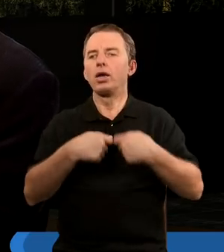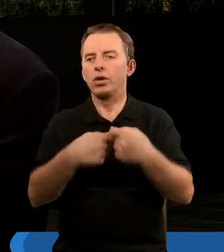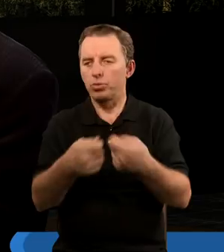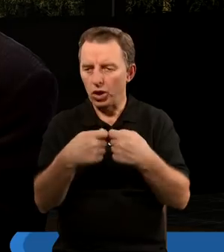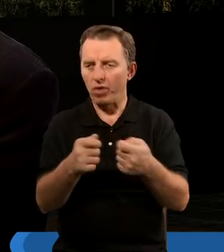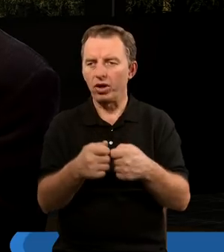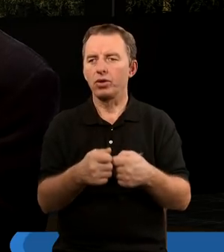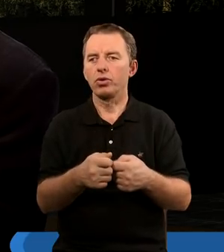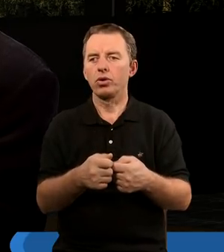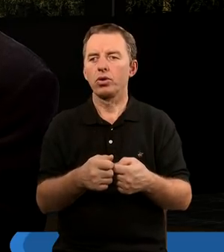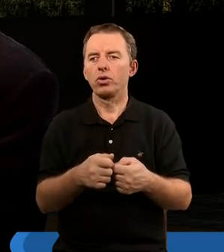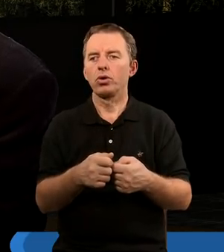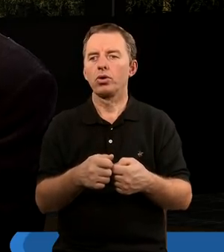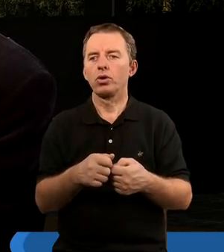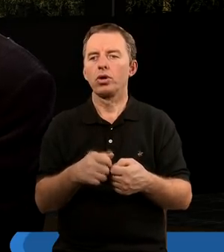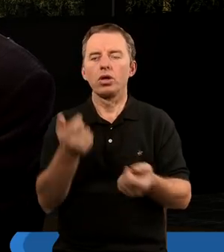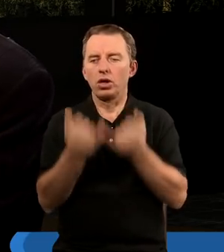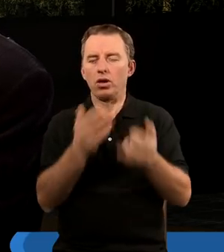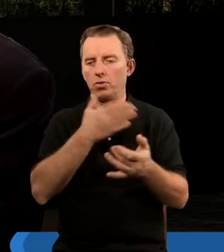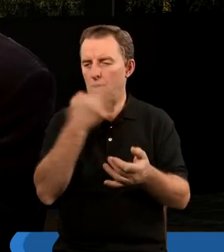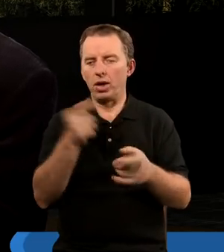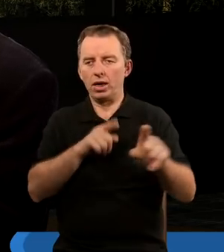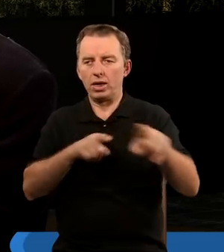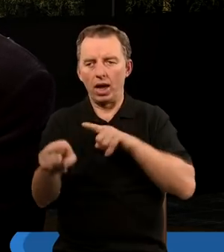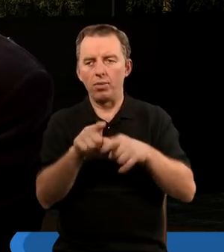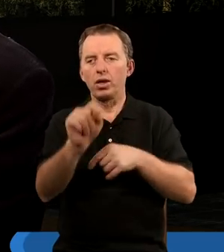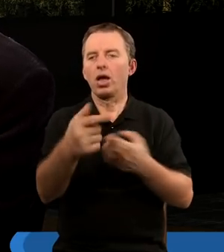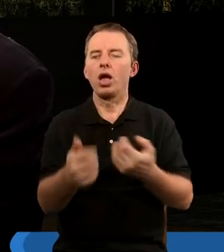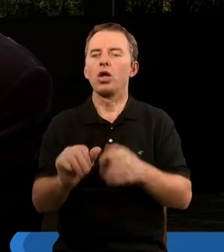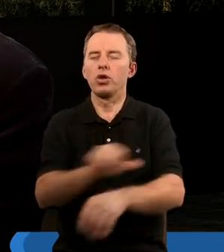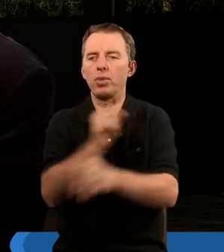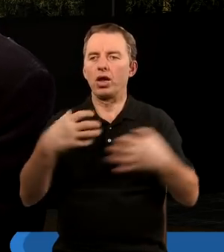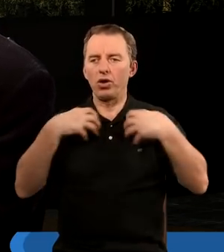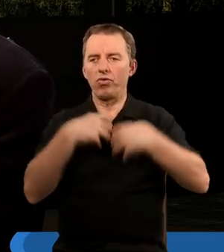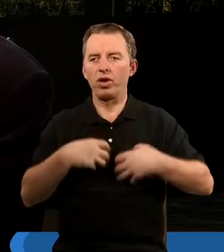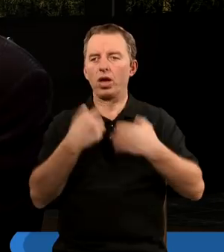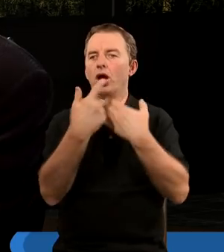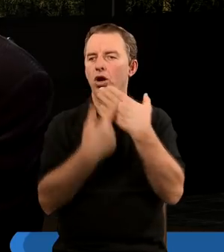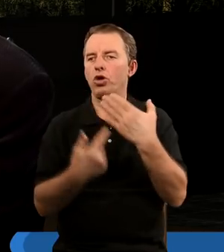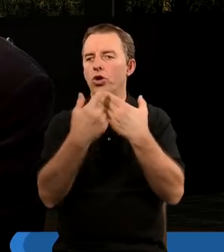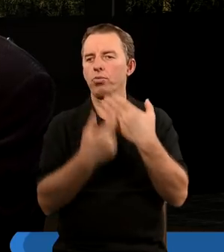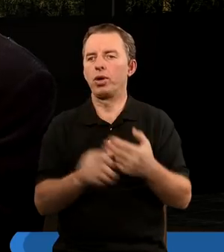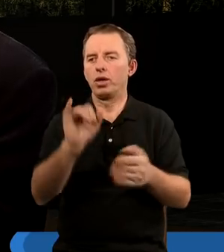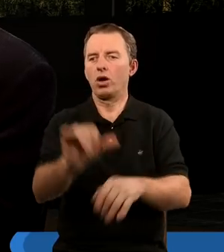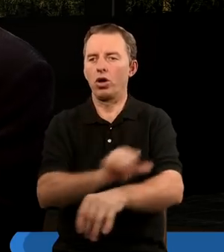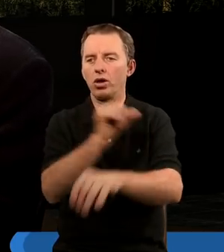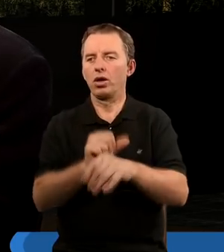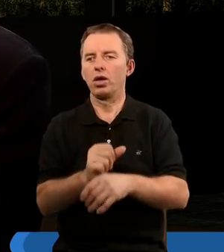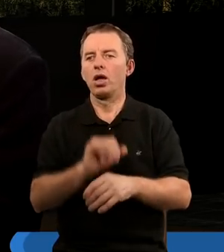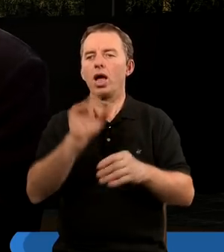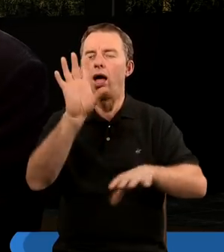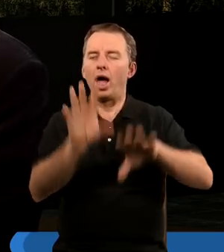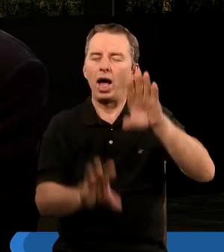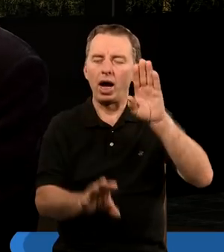sprzedawać, jeżeli nie ma znamienia, to jest imienia zwierzęcia lub liczby jego imienia, a więc